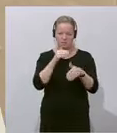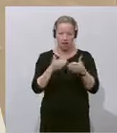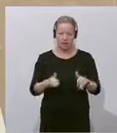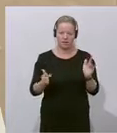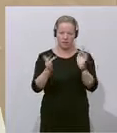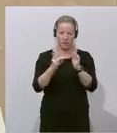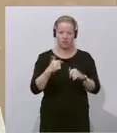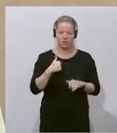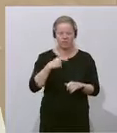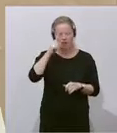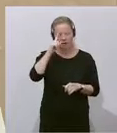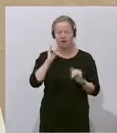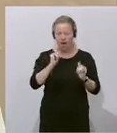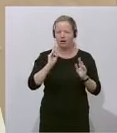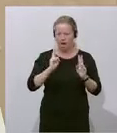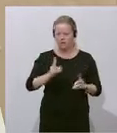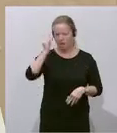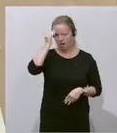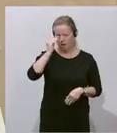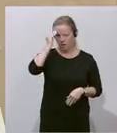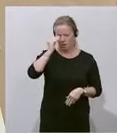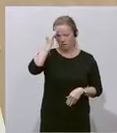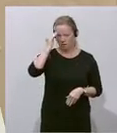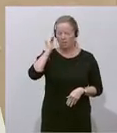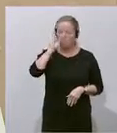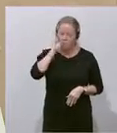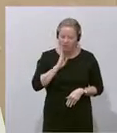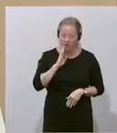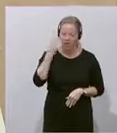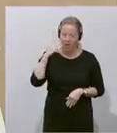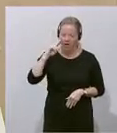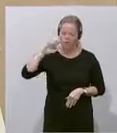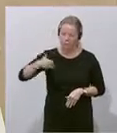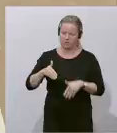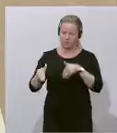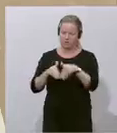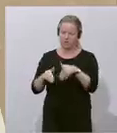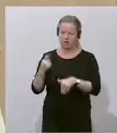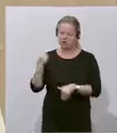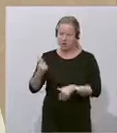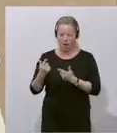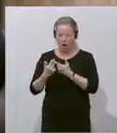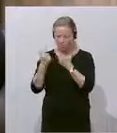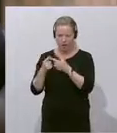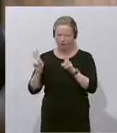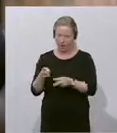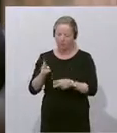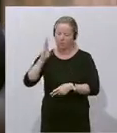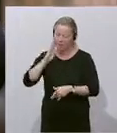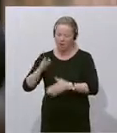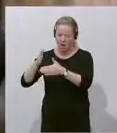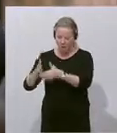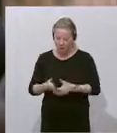ihn hier für ausgesprochen glaubwürdig. Bitte, Herr Justizminister, Sie können das selbst nicht aufklären, aber helfen Sie